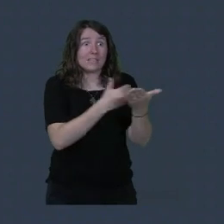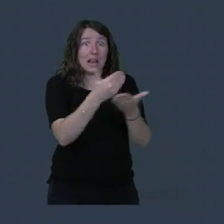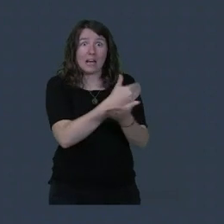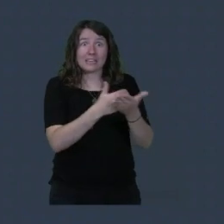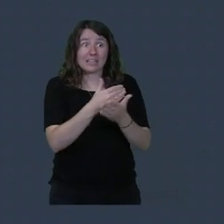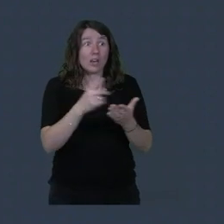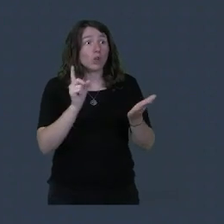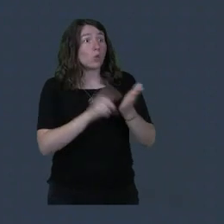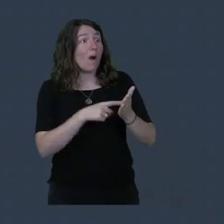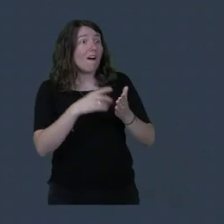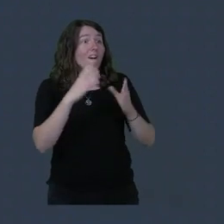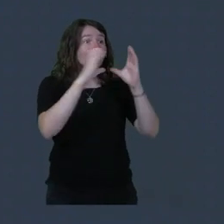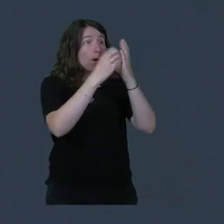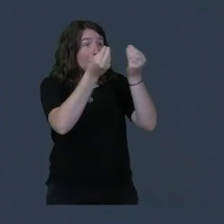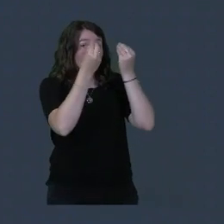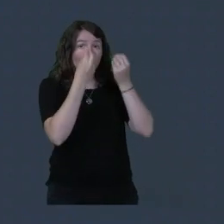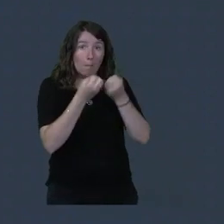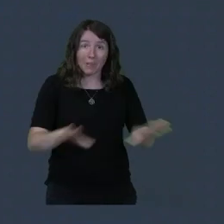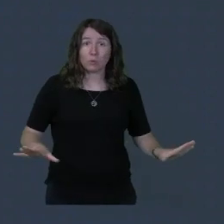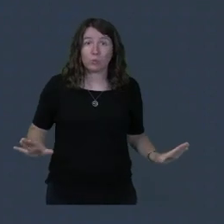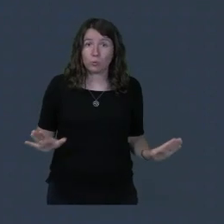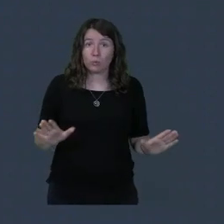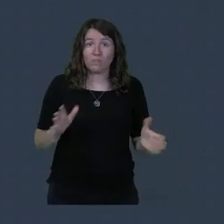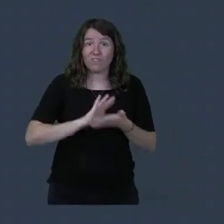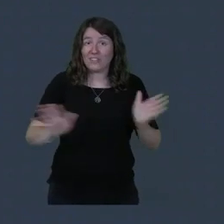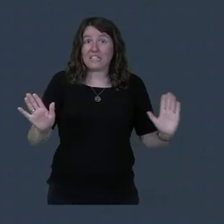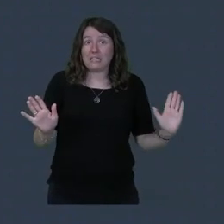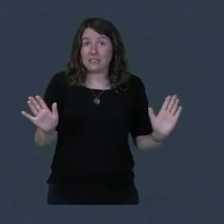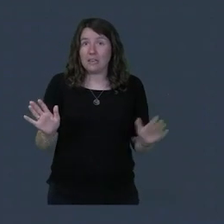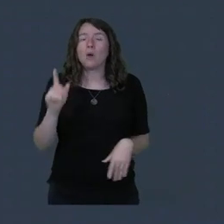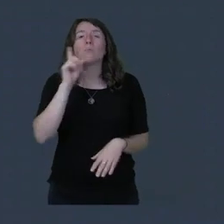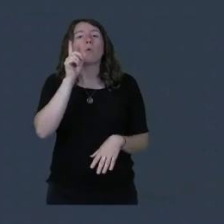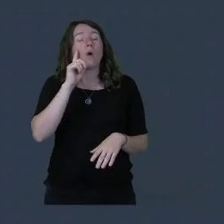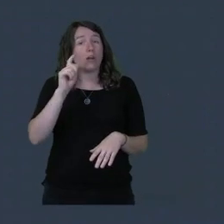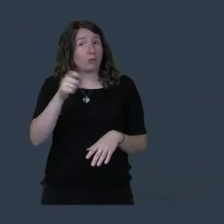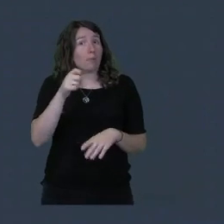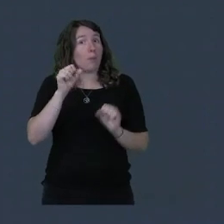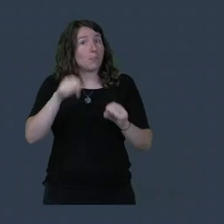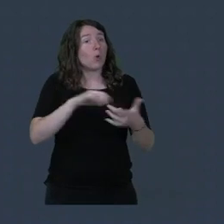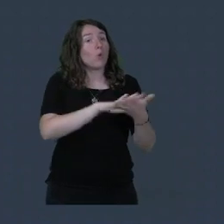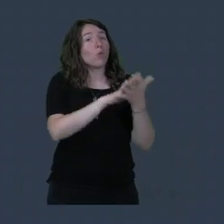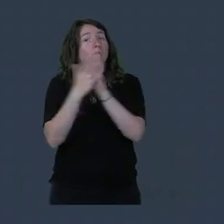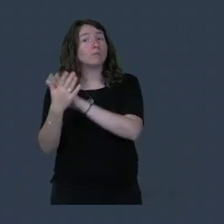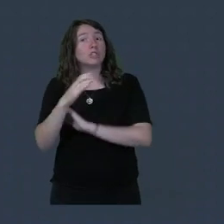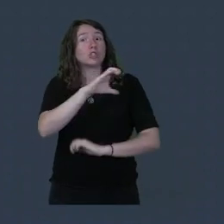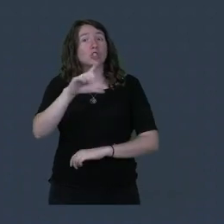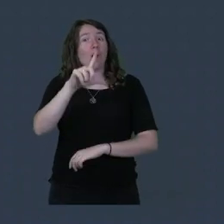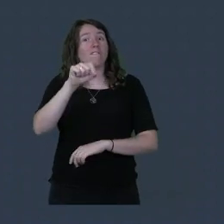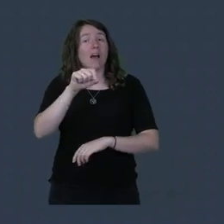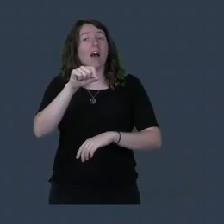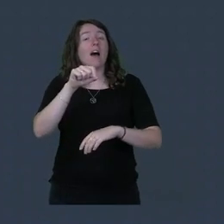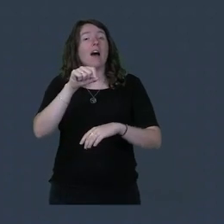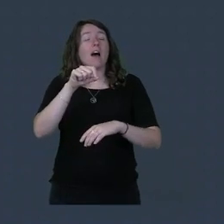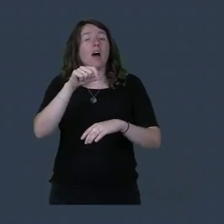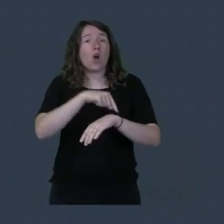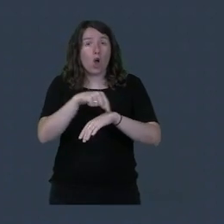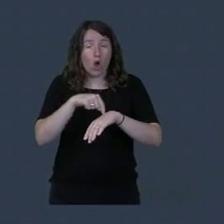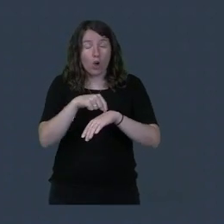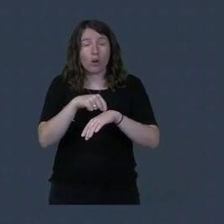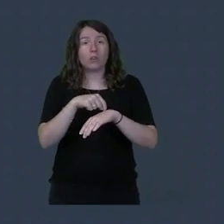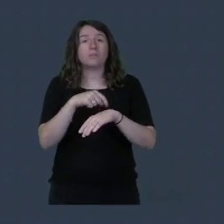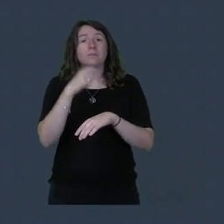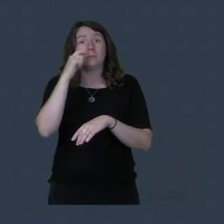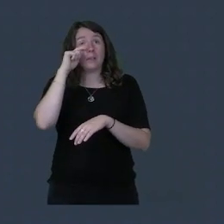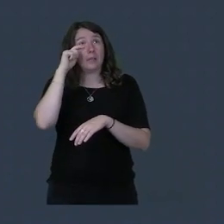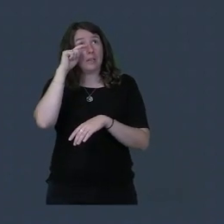formation, sachant qu'un salarié pouvait convertir au total jusqu'à 120 heures et dont 1 800 heures en moyenne.